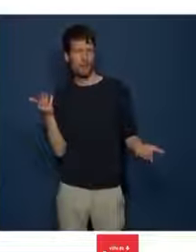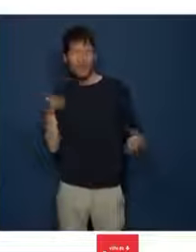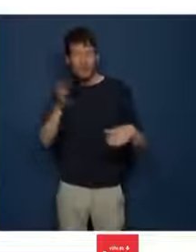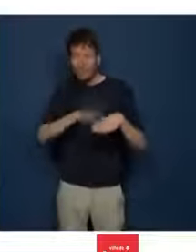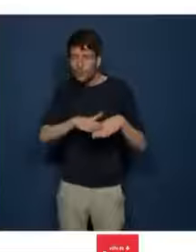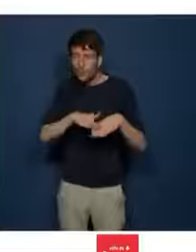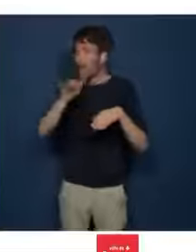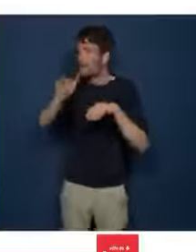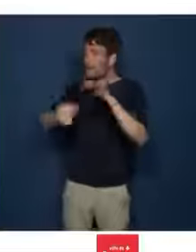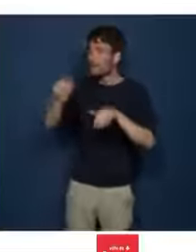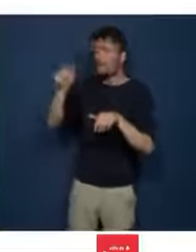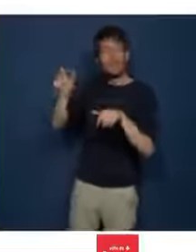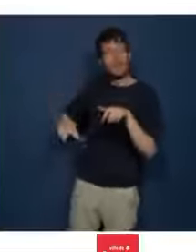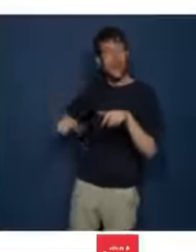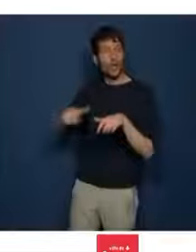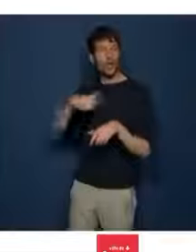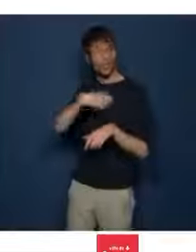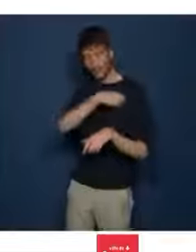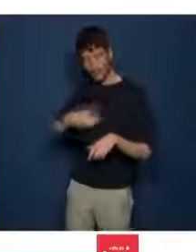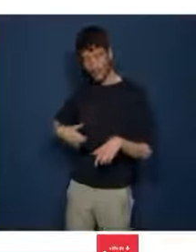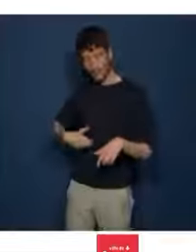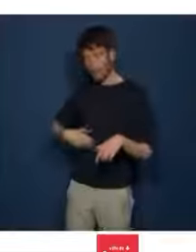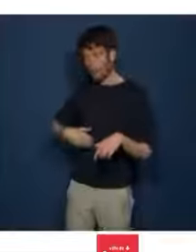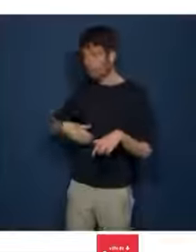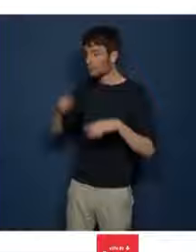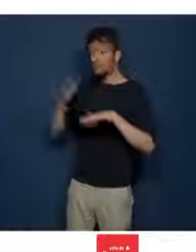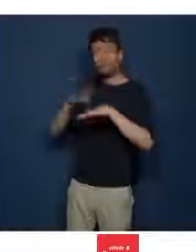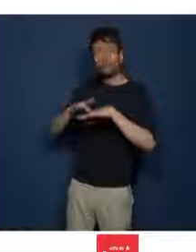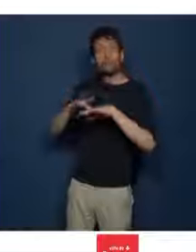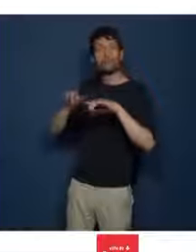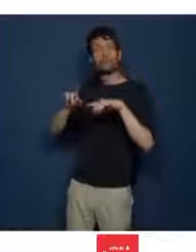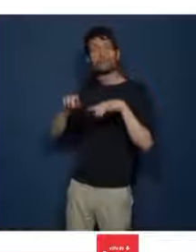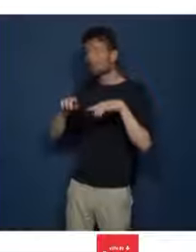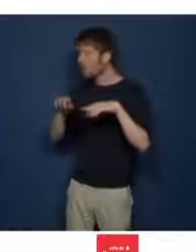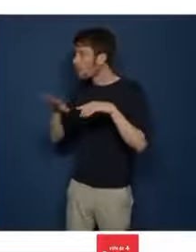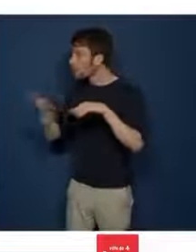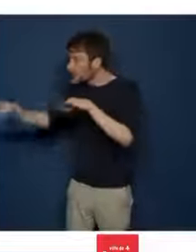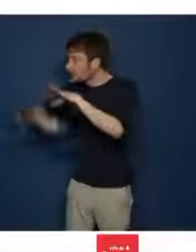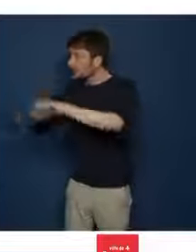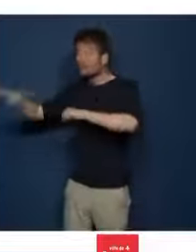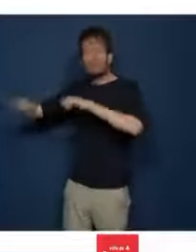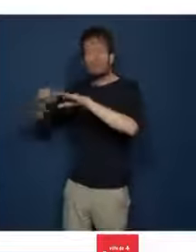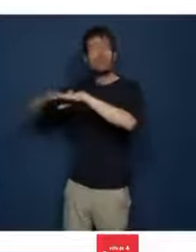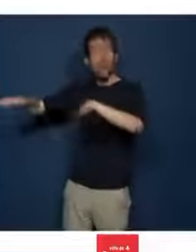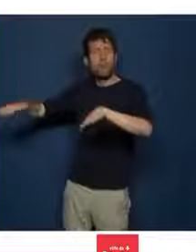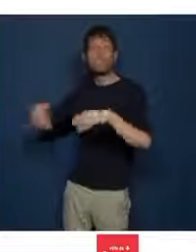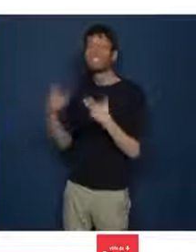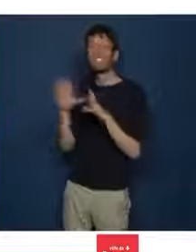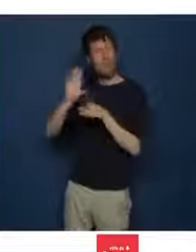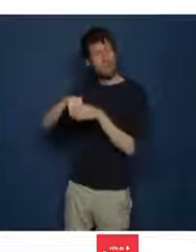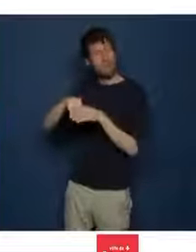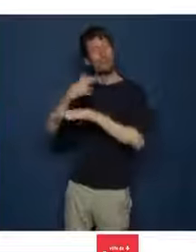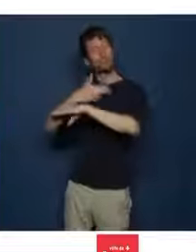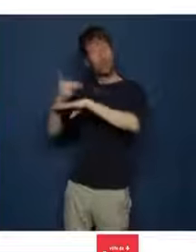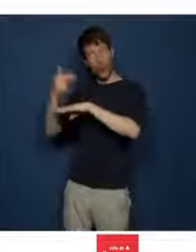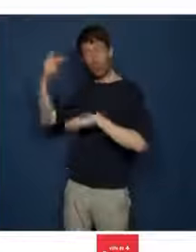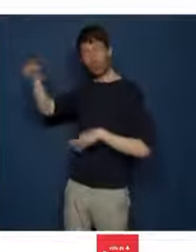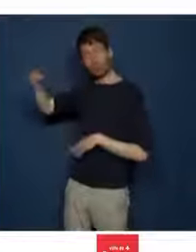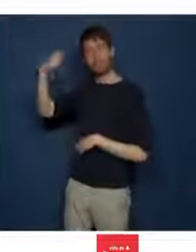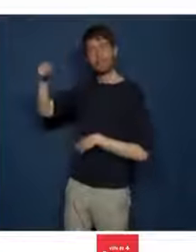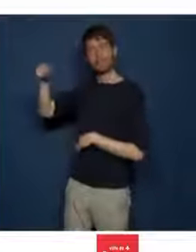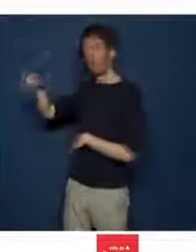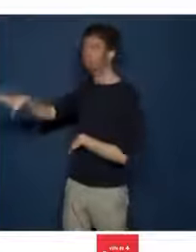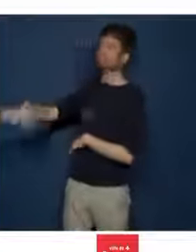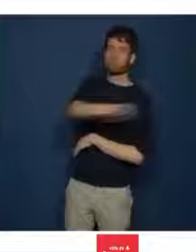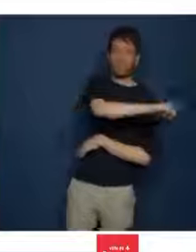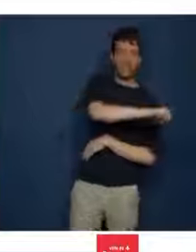venus revendiquer sans produire aucun titre divers éléments mobiliers, dont le bureau utilisé par le président de la société est